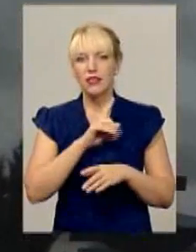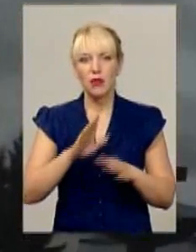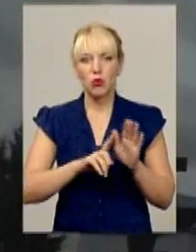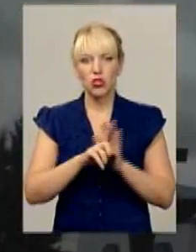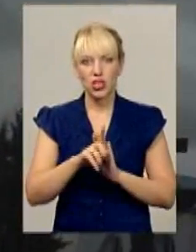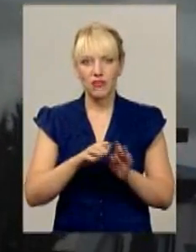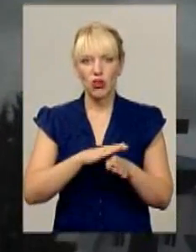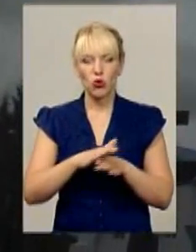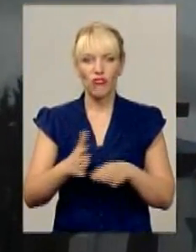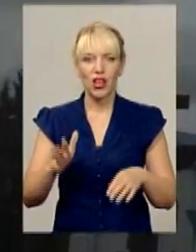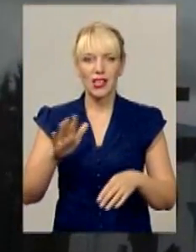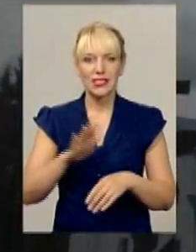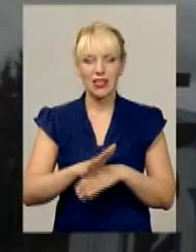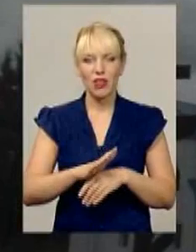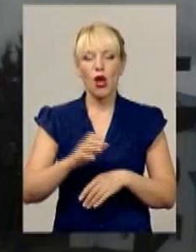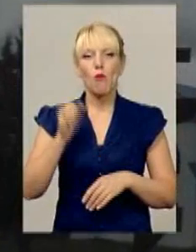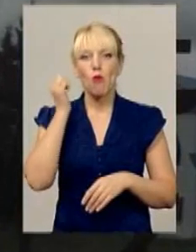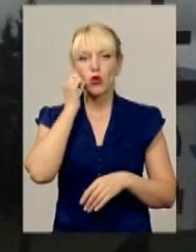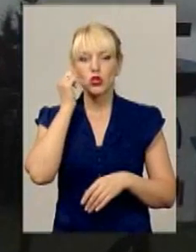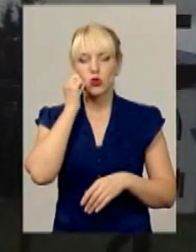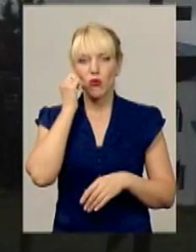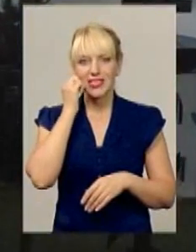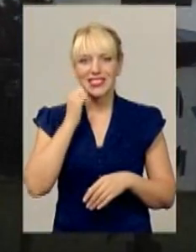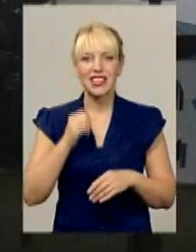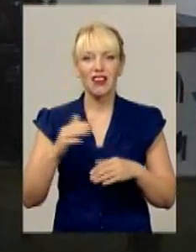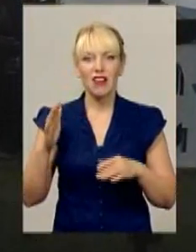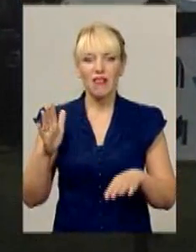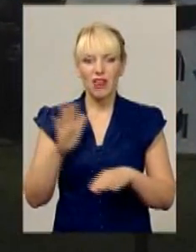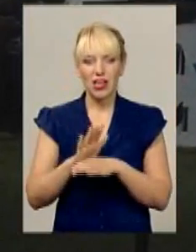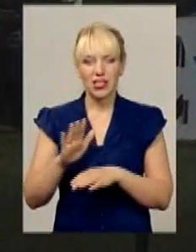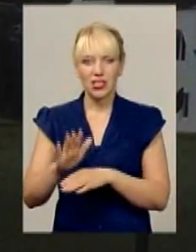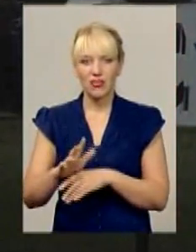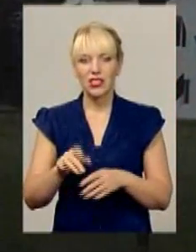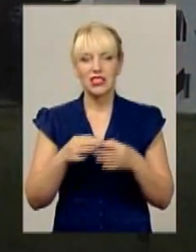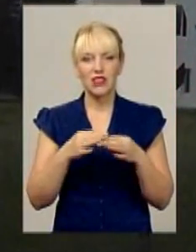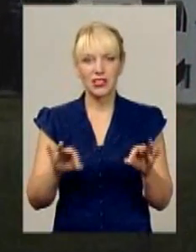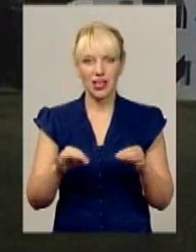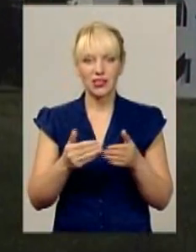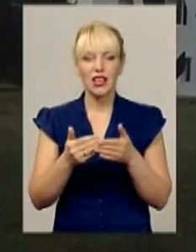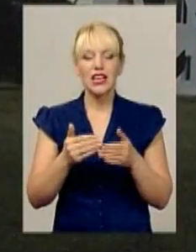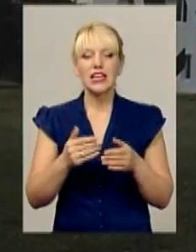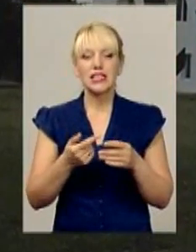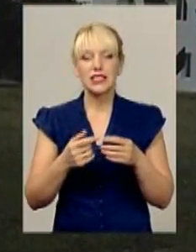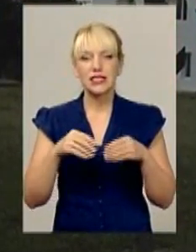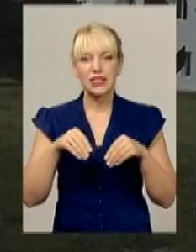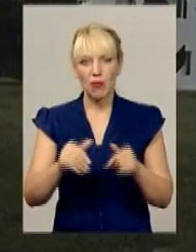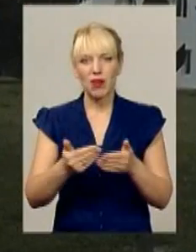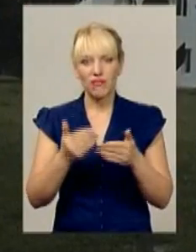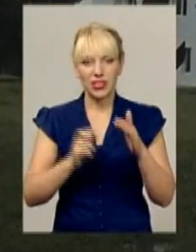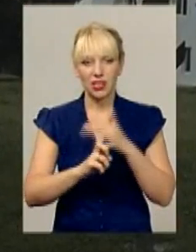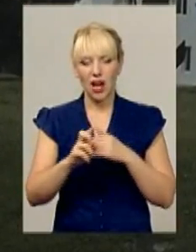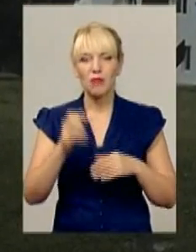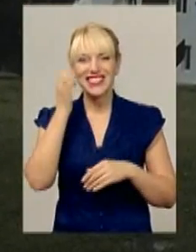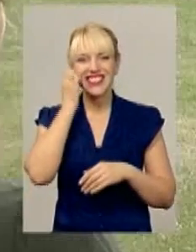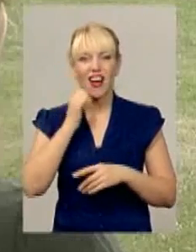виконувати вказівку московських верхів, зрівняти церкви з землею, що в кожевцях і зробили. Старовинні храми, а їх тут було кілька,